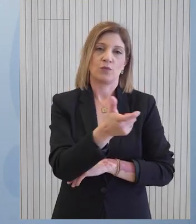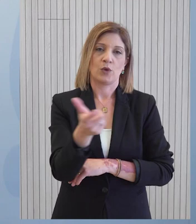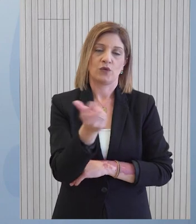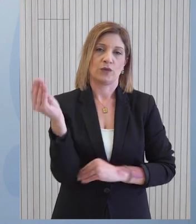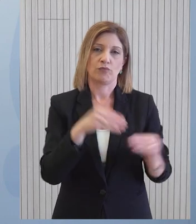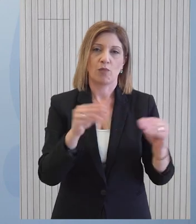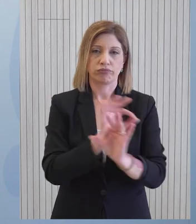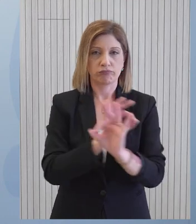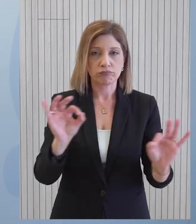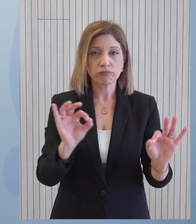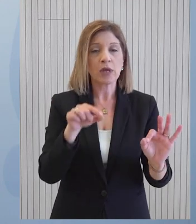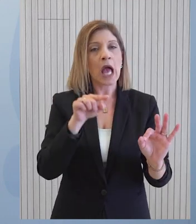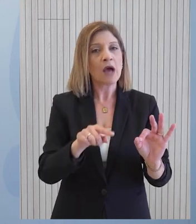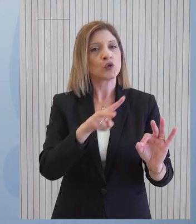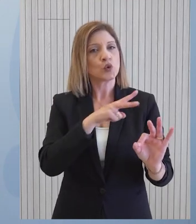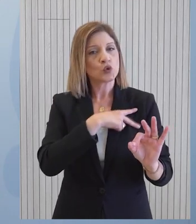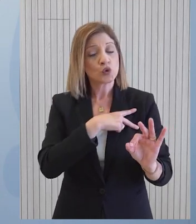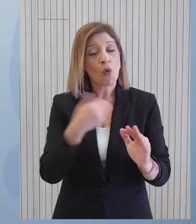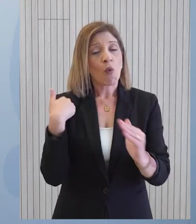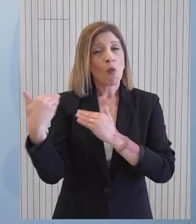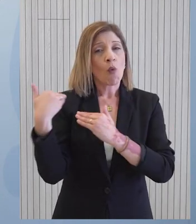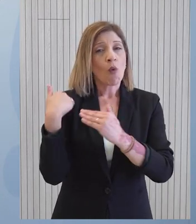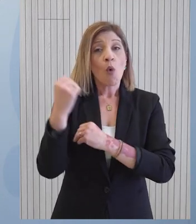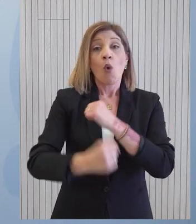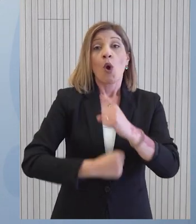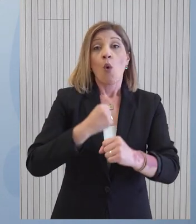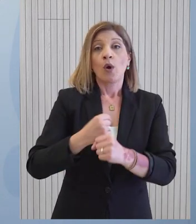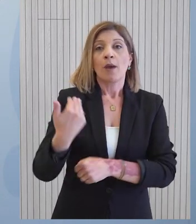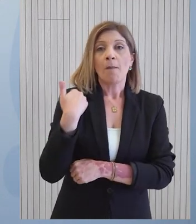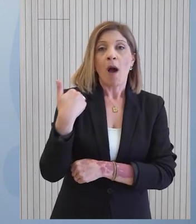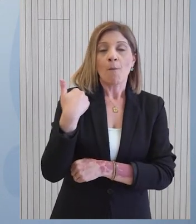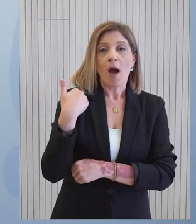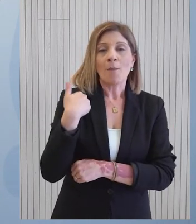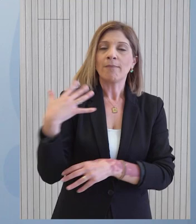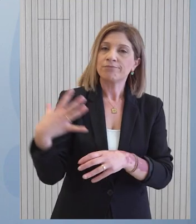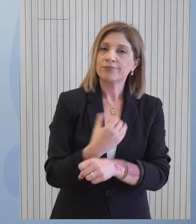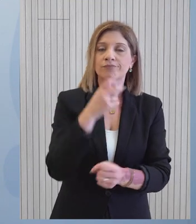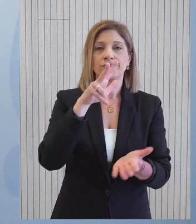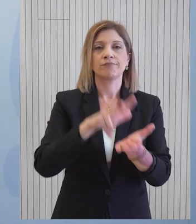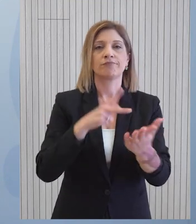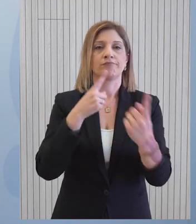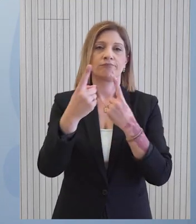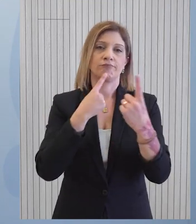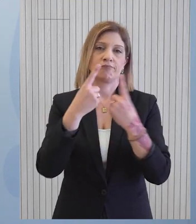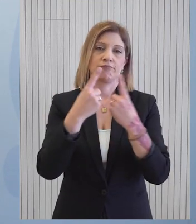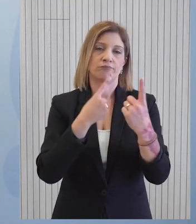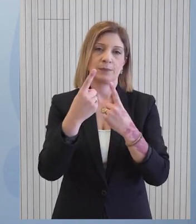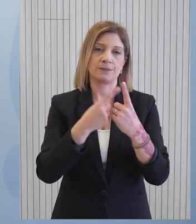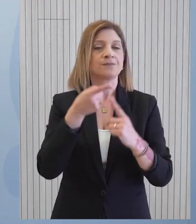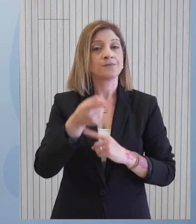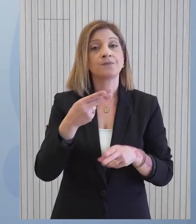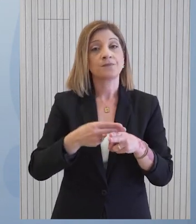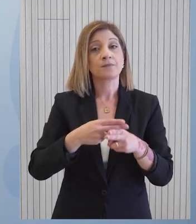σώματος. Ένα χρόνιο και δίκαιο αίτημα που εκκρεμούσε εδώ και χρόνια έχει επιληθεί μέσα από εντατικές διαβουλεύσεις συμβάλλοντας